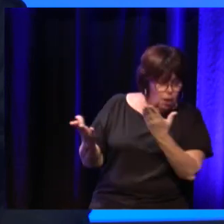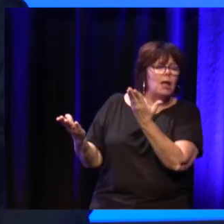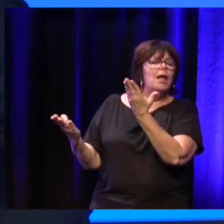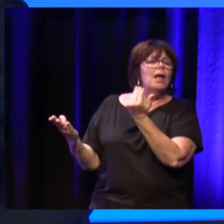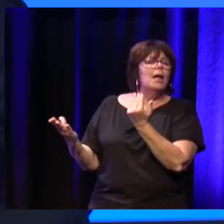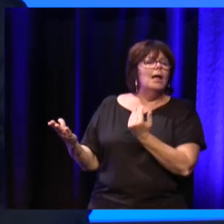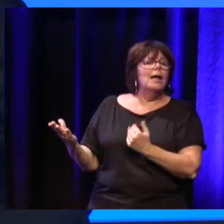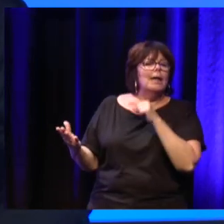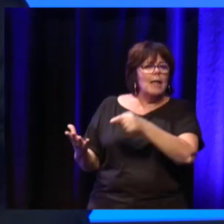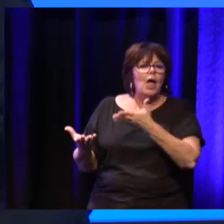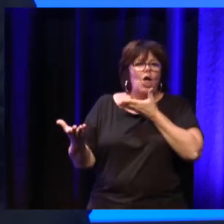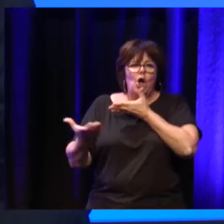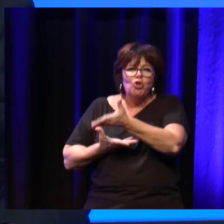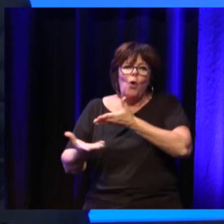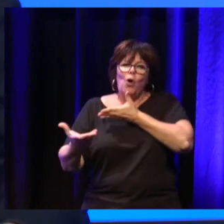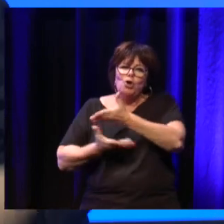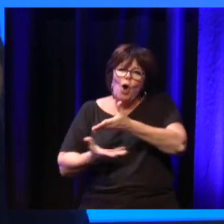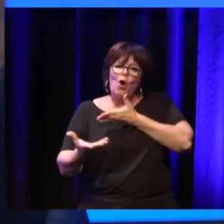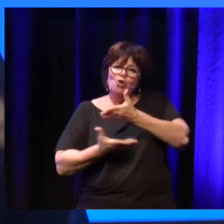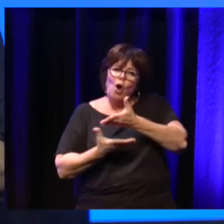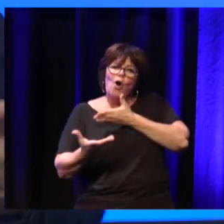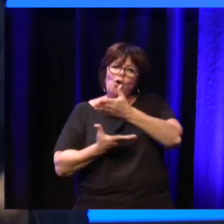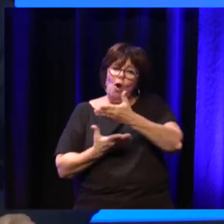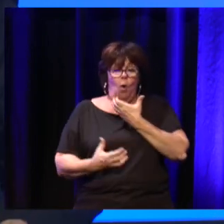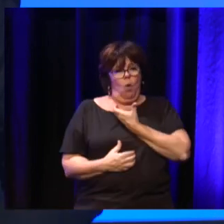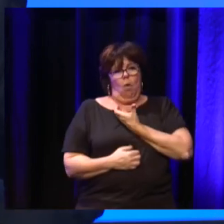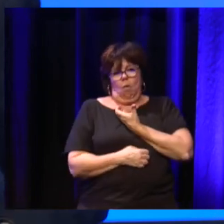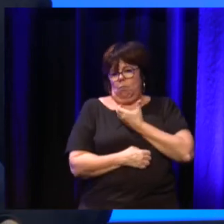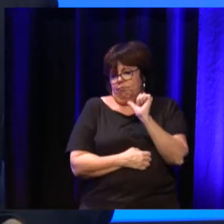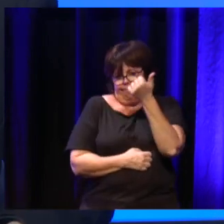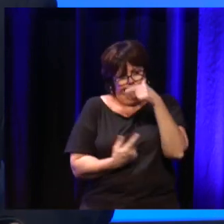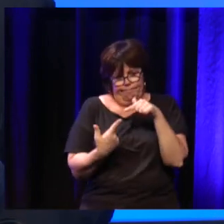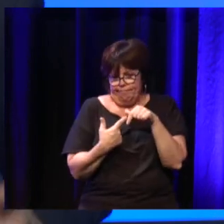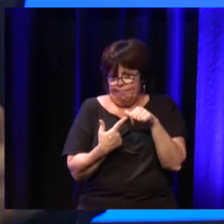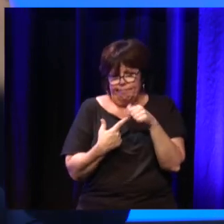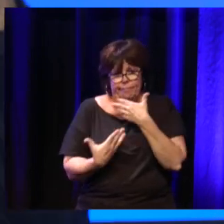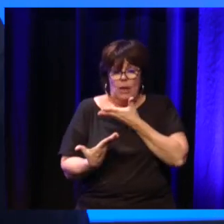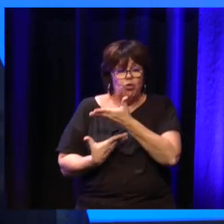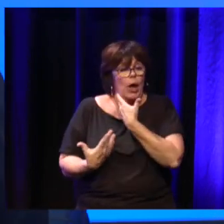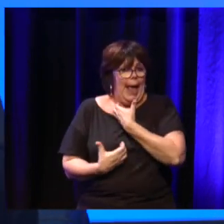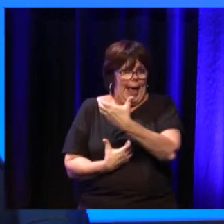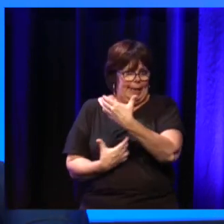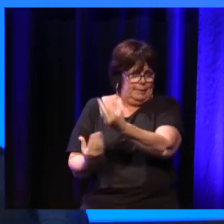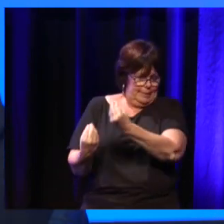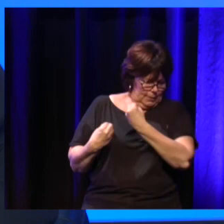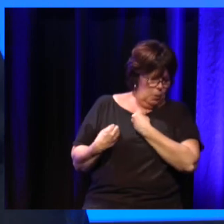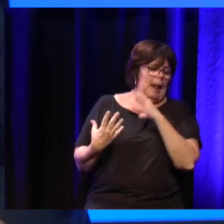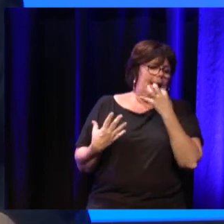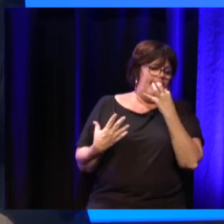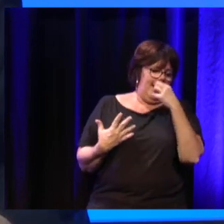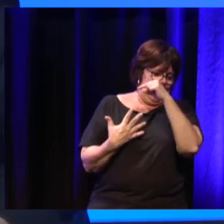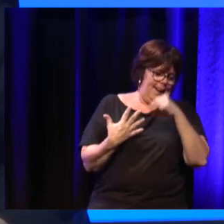échange complètement informel et au-delà de la richesse qui nous permettait de nourrir notre réflexion sur les actions